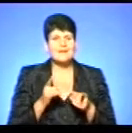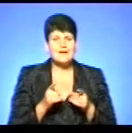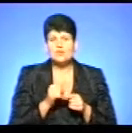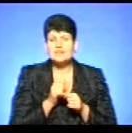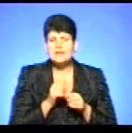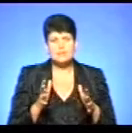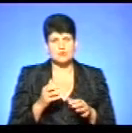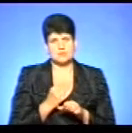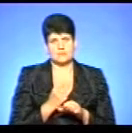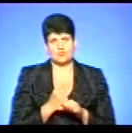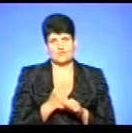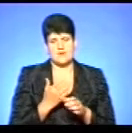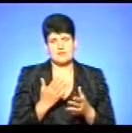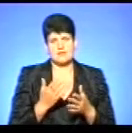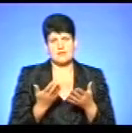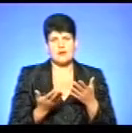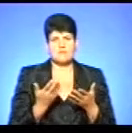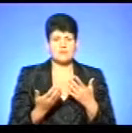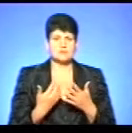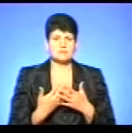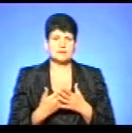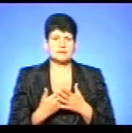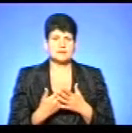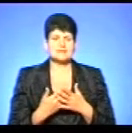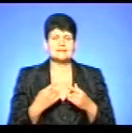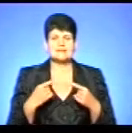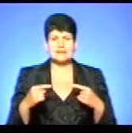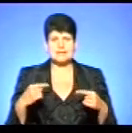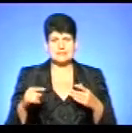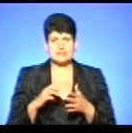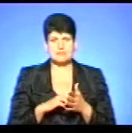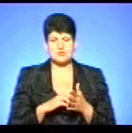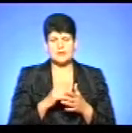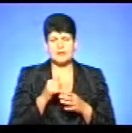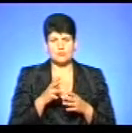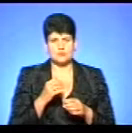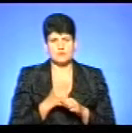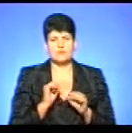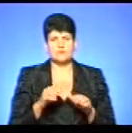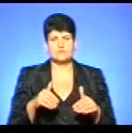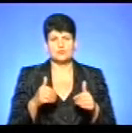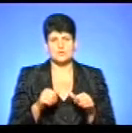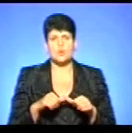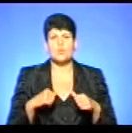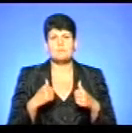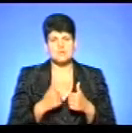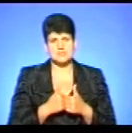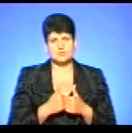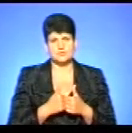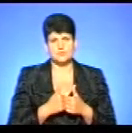працювати або не може, скажімо, з об'єктивних причин працювати, вона може звернутися на комісію і